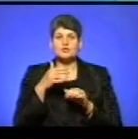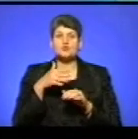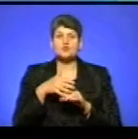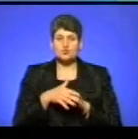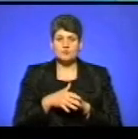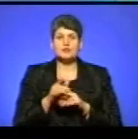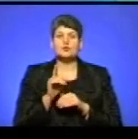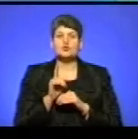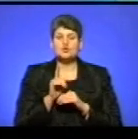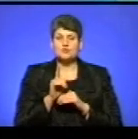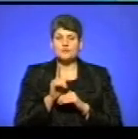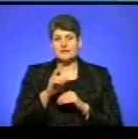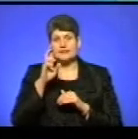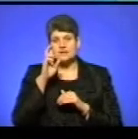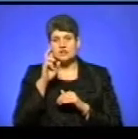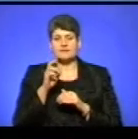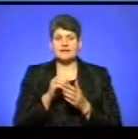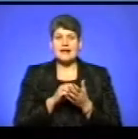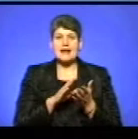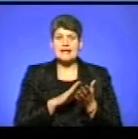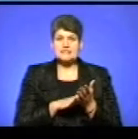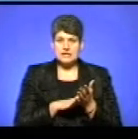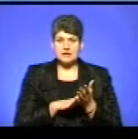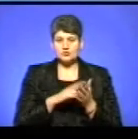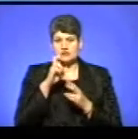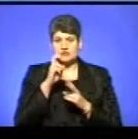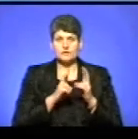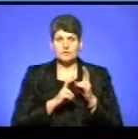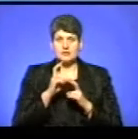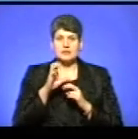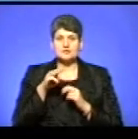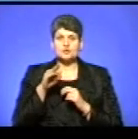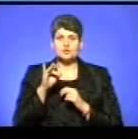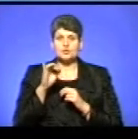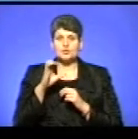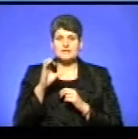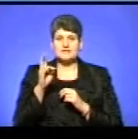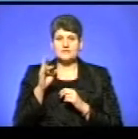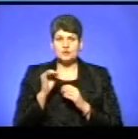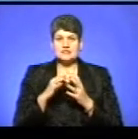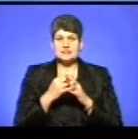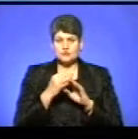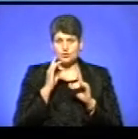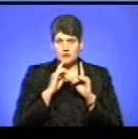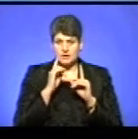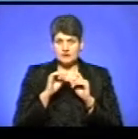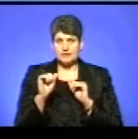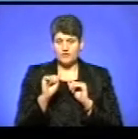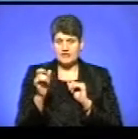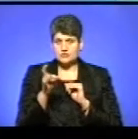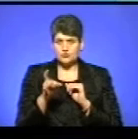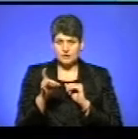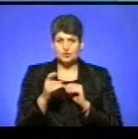державний реєстратор комунального підприємства «Струсільське», «Струсільської сільської ради» Теребовлянського району